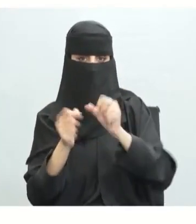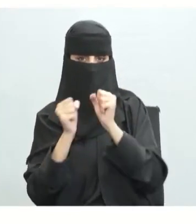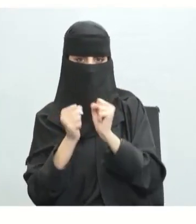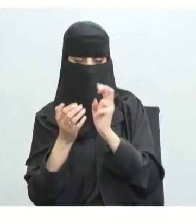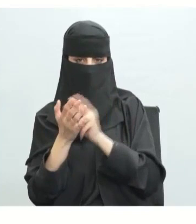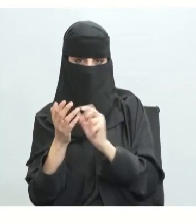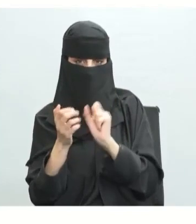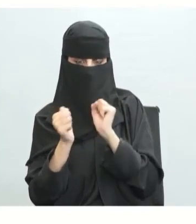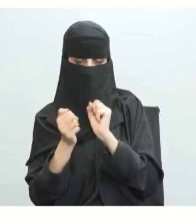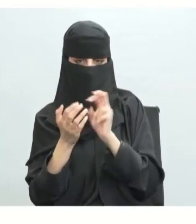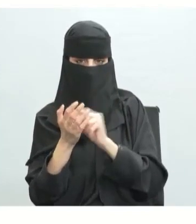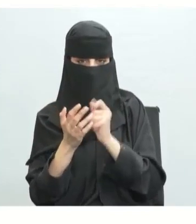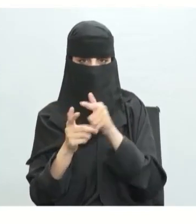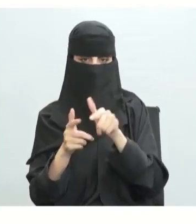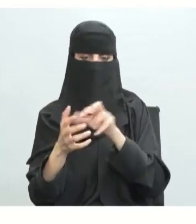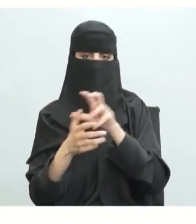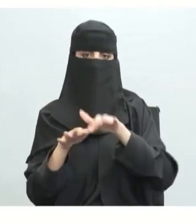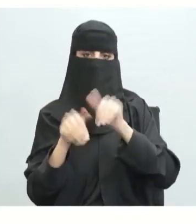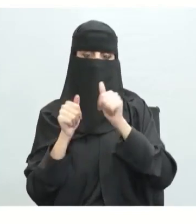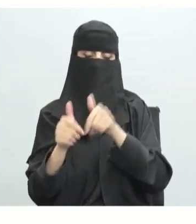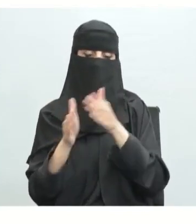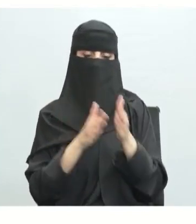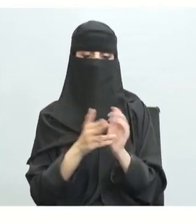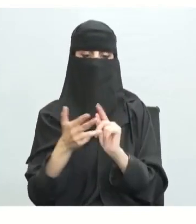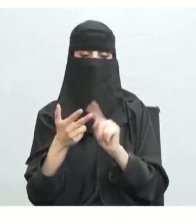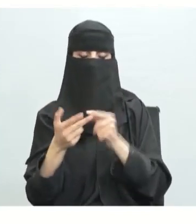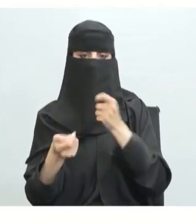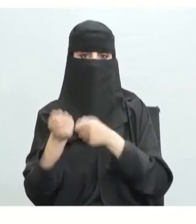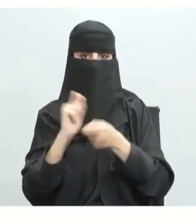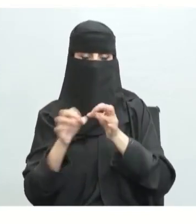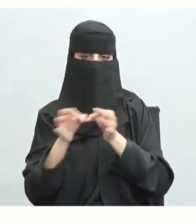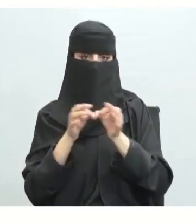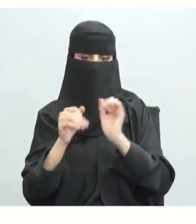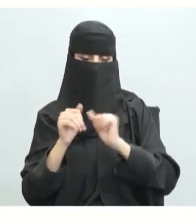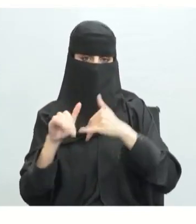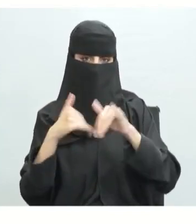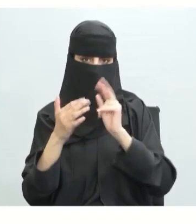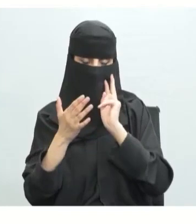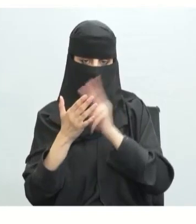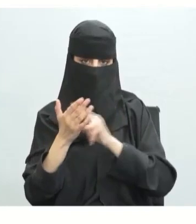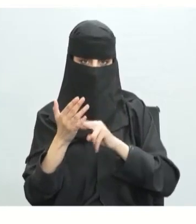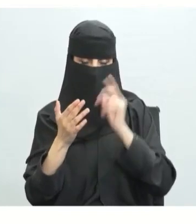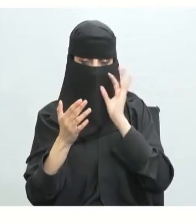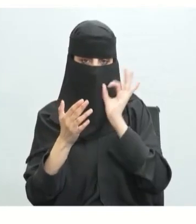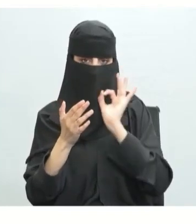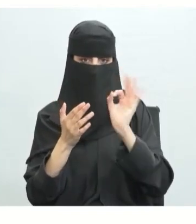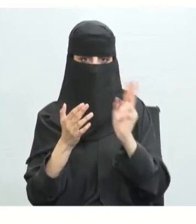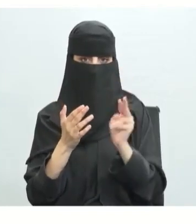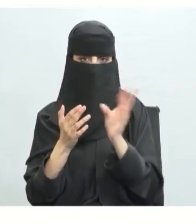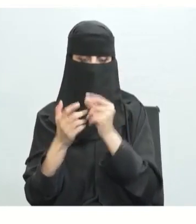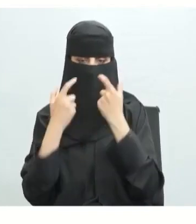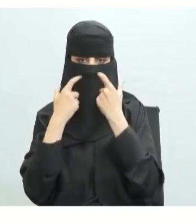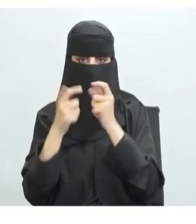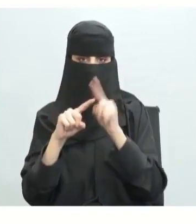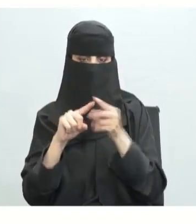الستة التي تحد من سرعة القراءة وأيضا تستخدم استراتيجية القراءة الذكية يساوي التركيز زائد القفز بنجاح وأيضا كذلك